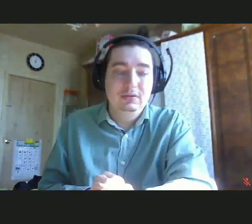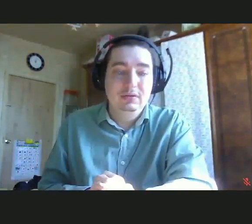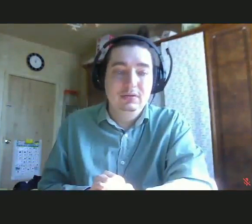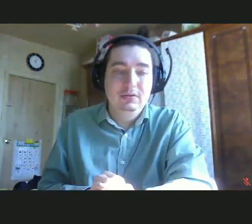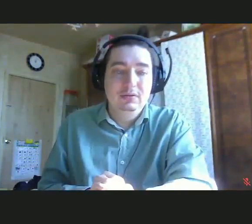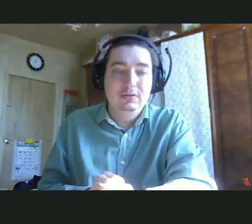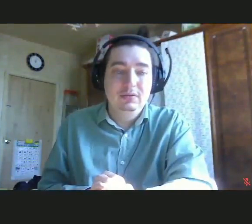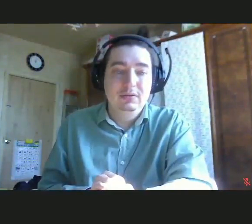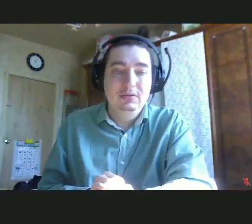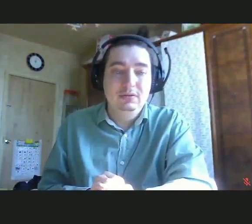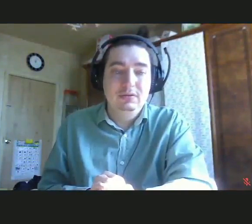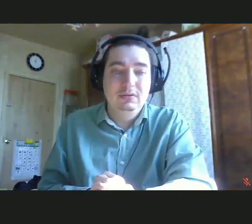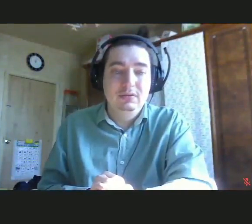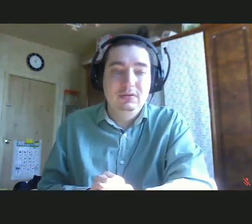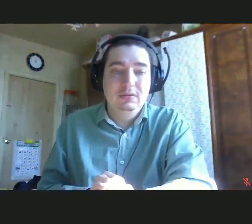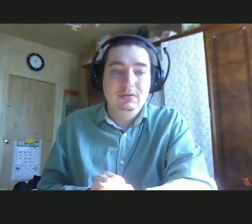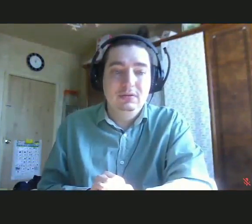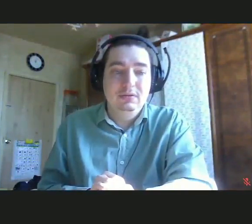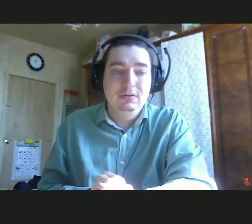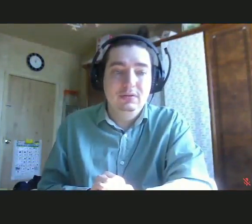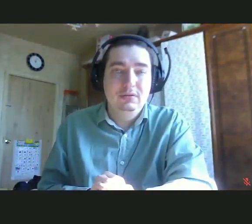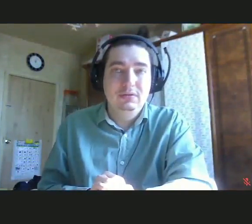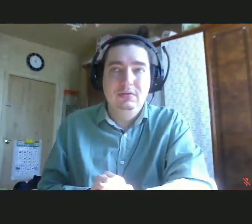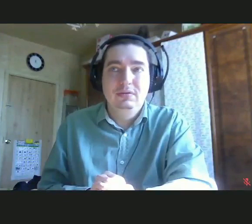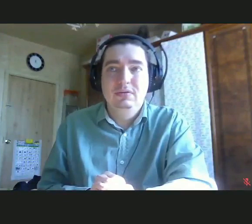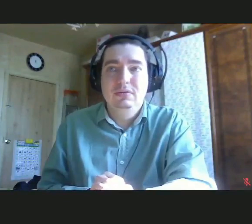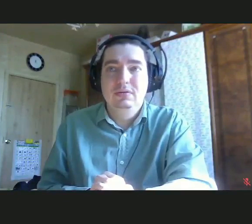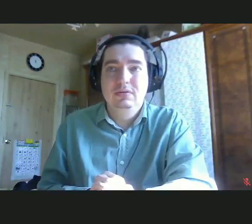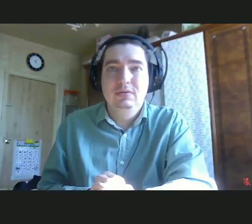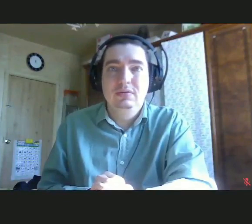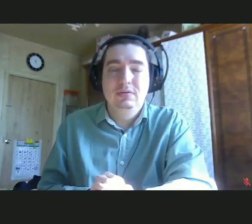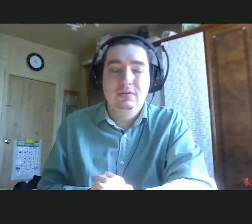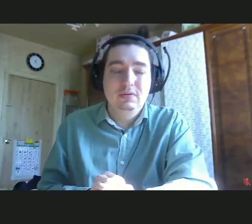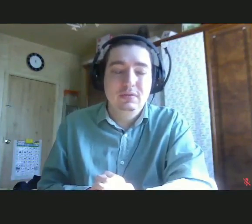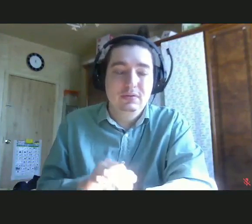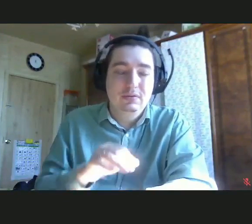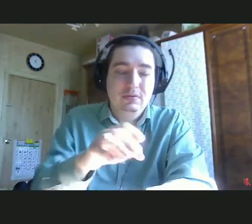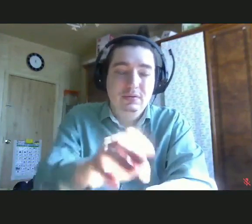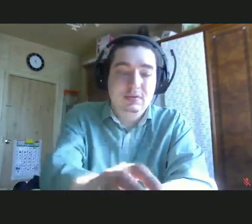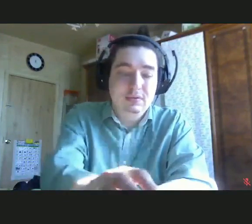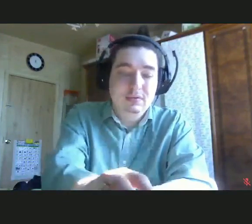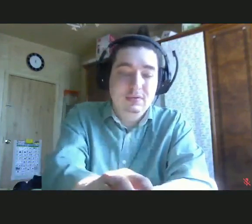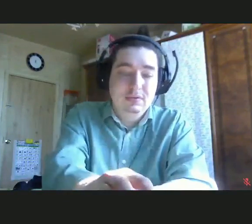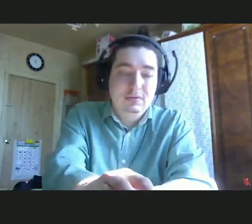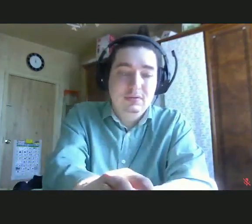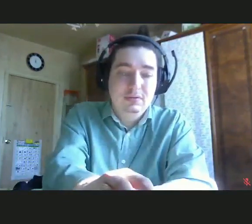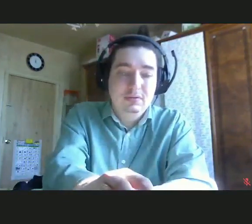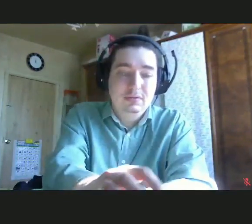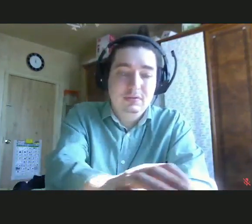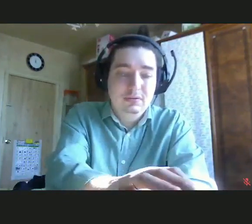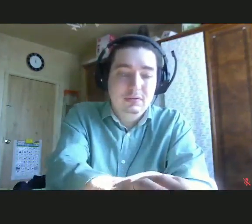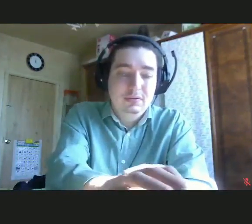зоны, ставят цели, прописывают шаги для достижения этих целей. Раз в неделю они созваниваются с родителями, обсуждают, как у них